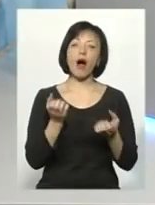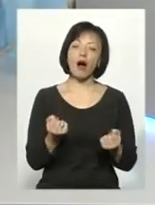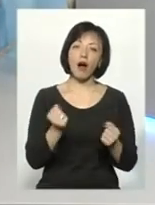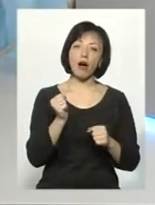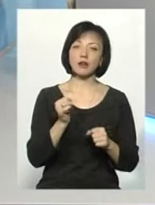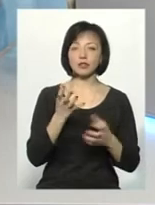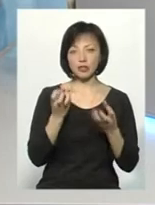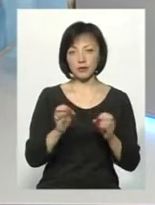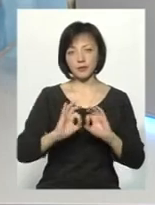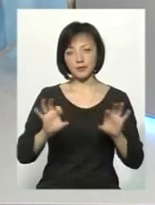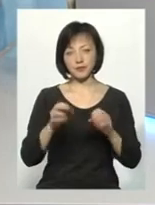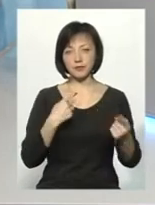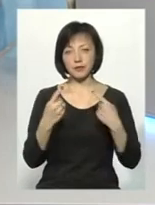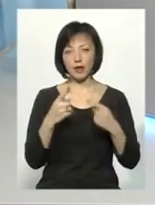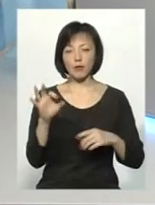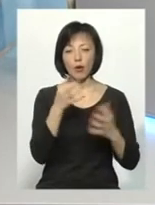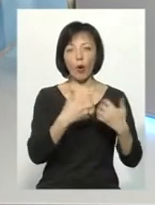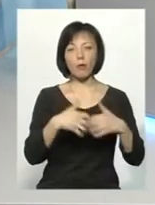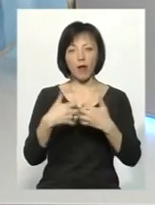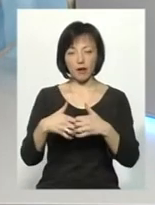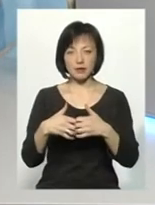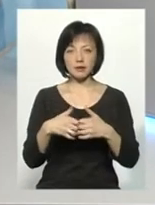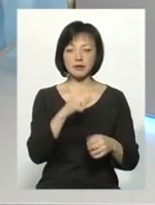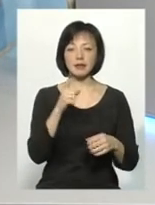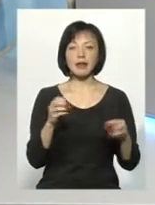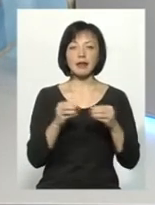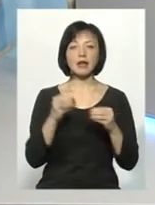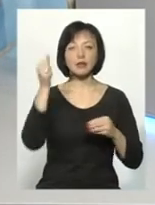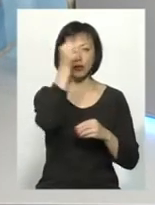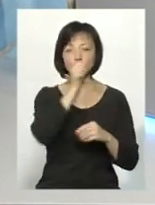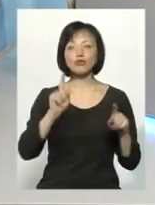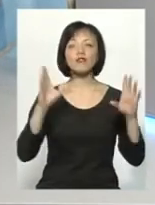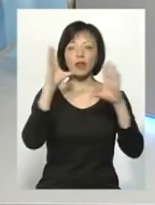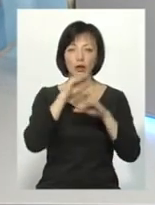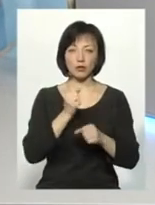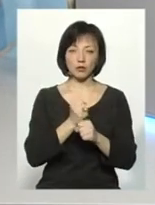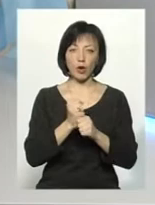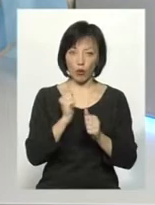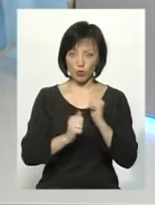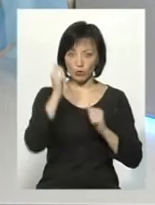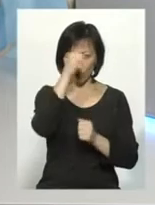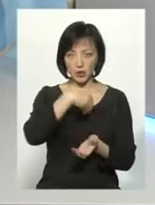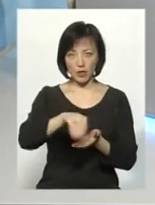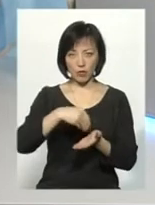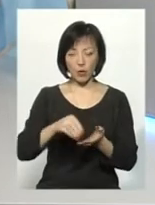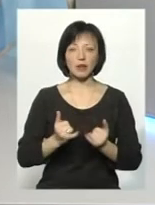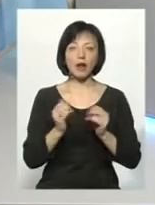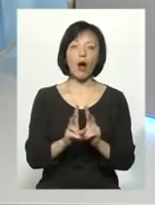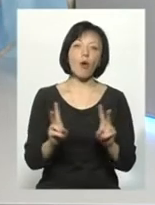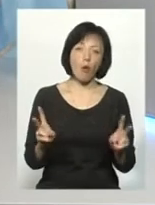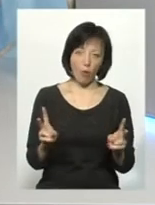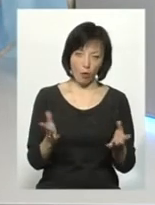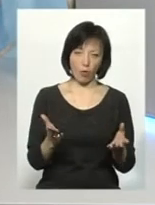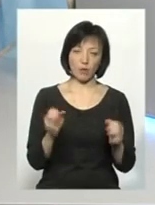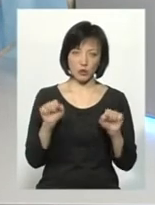Пані Наталі, хочеться поговорити про обладнання. За 10 років, що вдалося? Тобто, чи кожного року ви щось закуповуєте? Для кого? Ну,